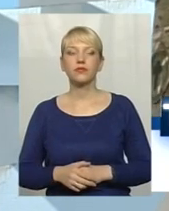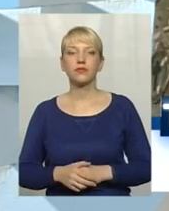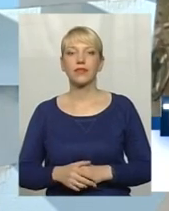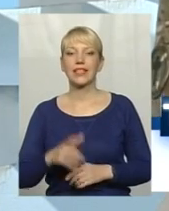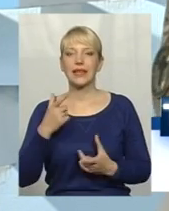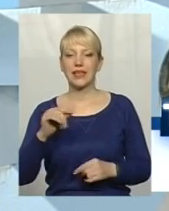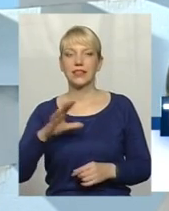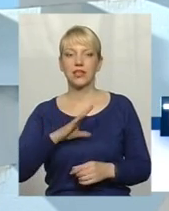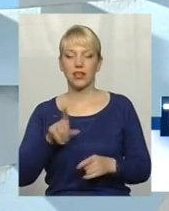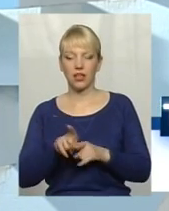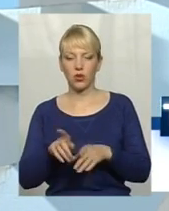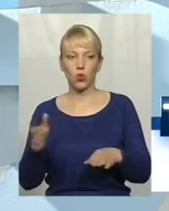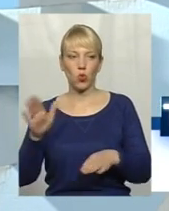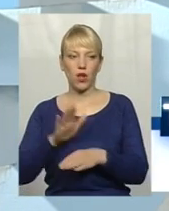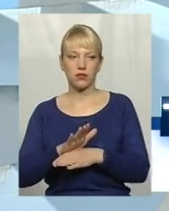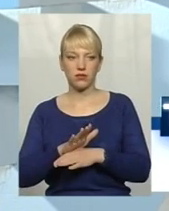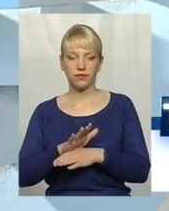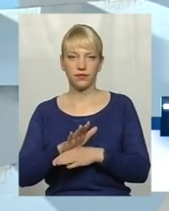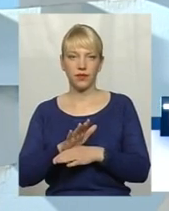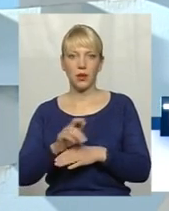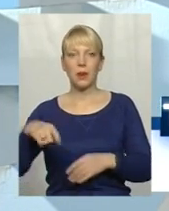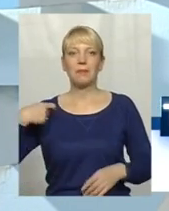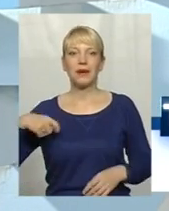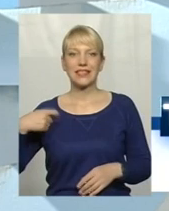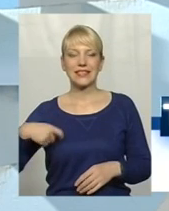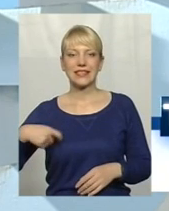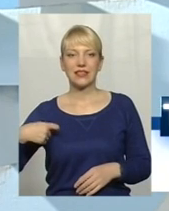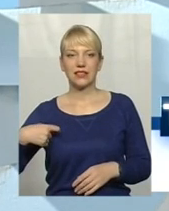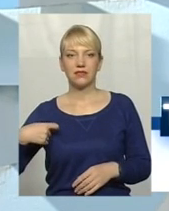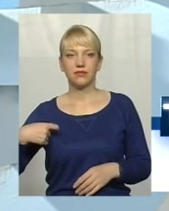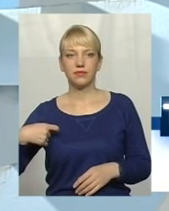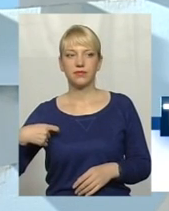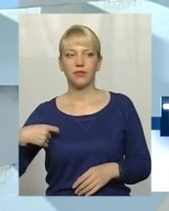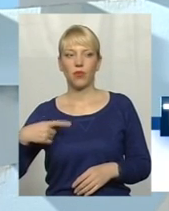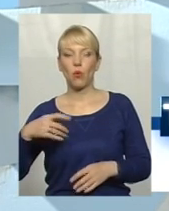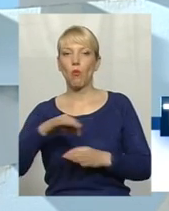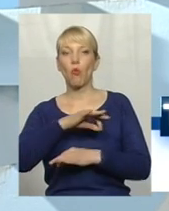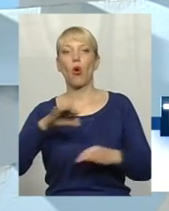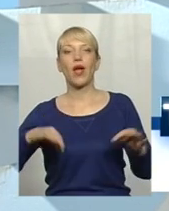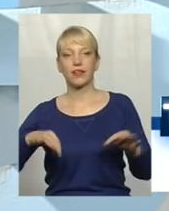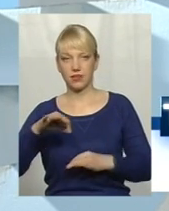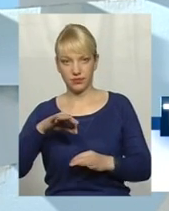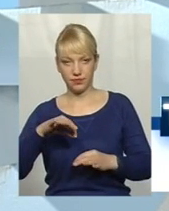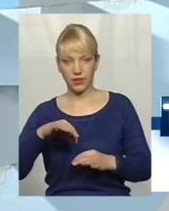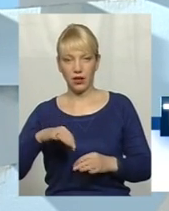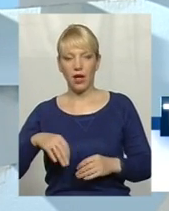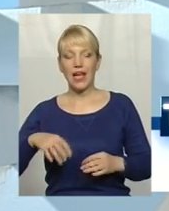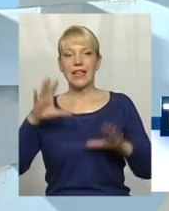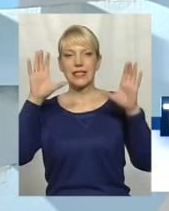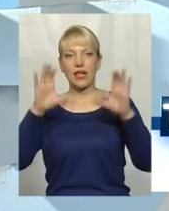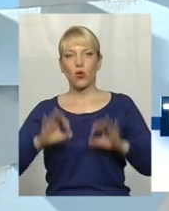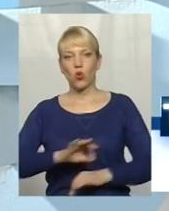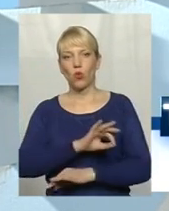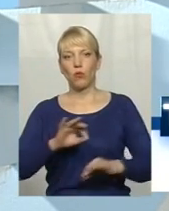є такий указ президента, даже проєкт, законопроєкт